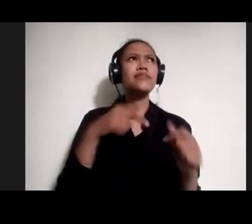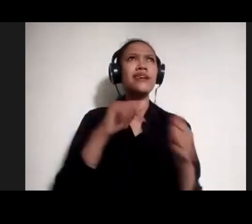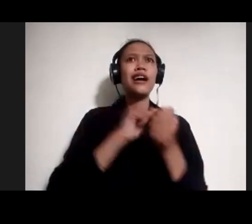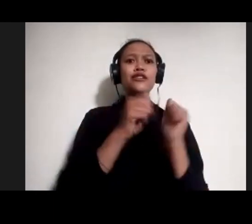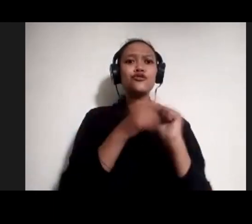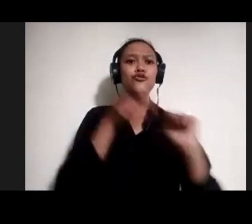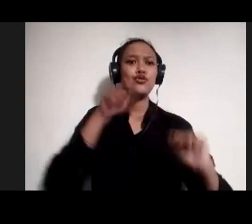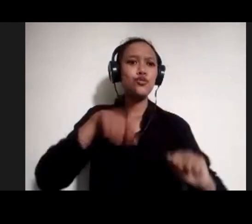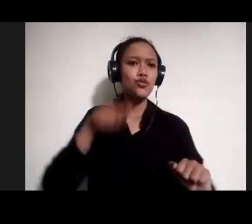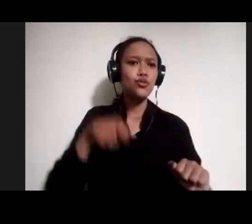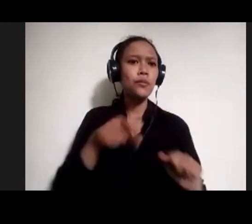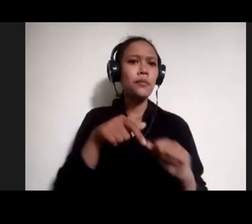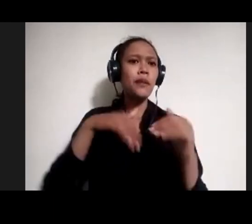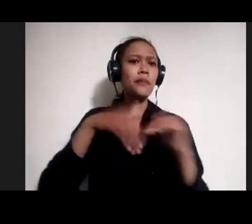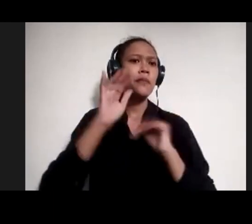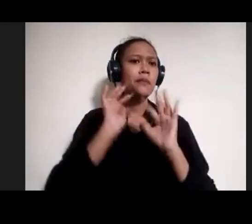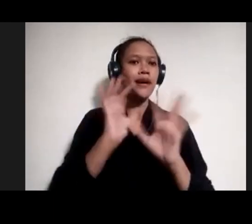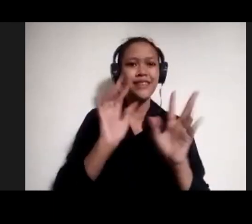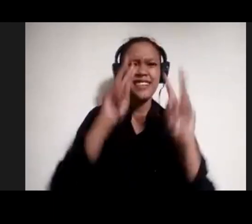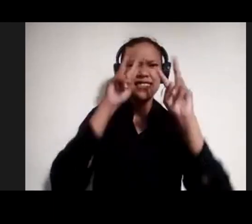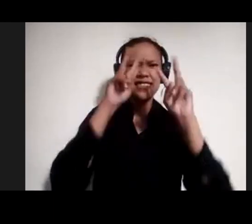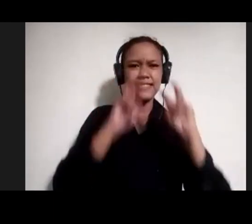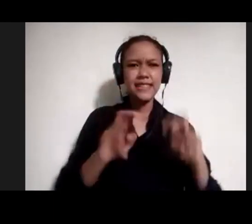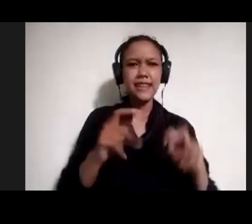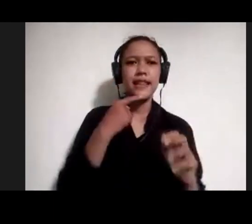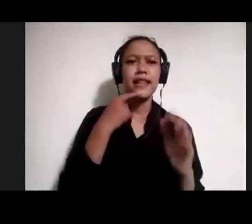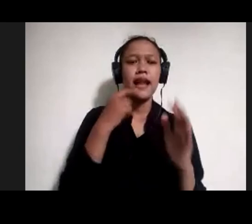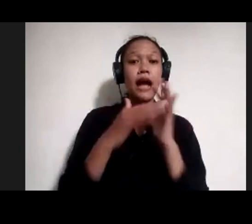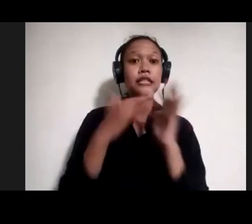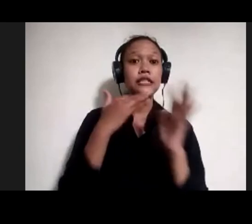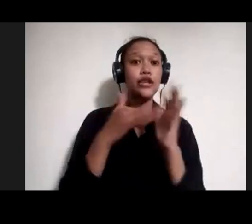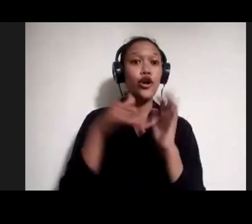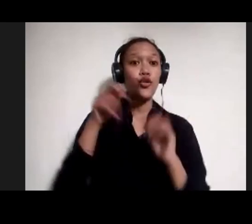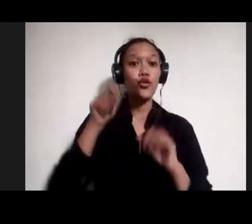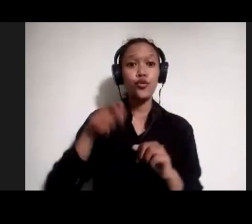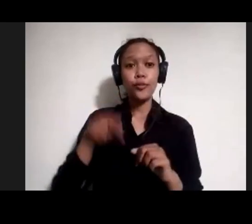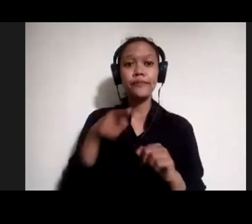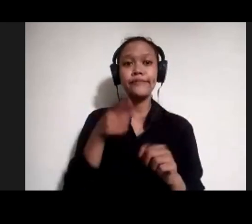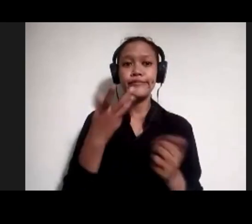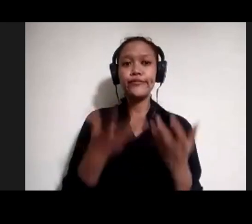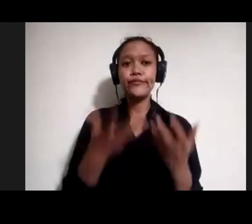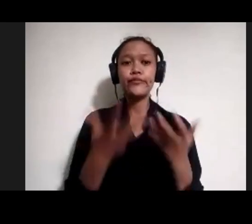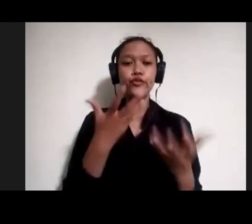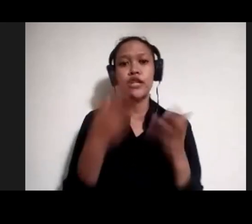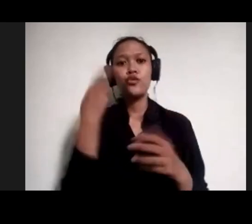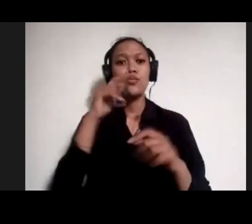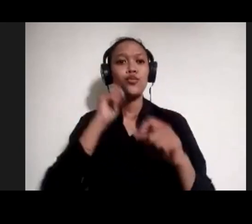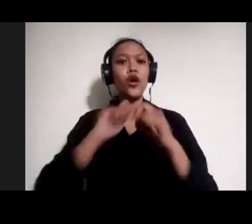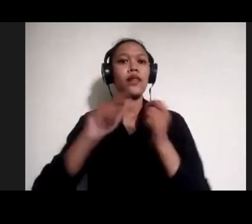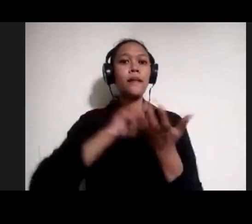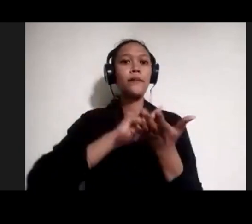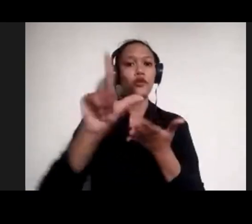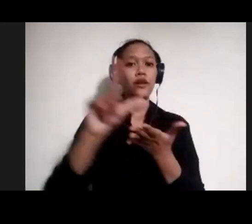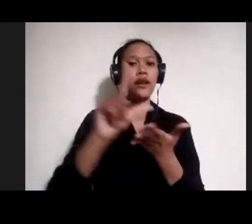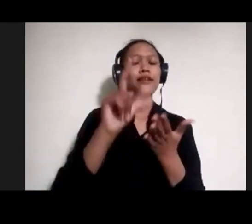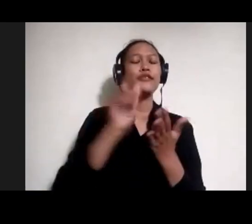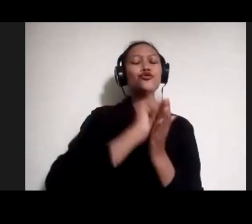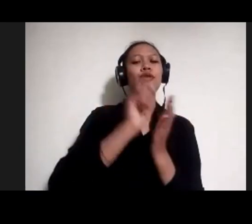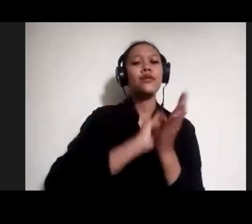riset-riset tentang kajian hukum itu, sangat mungkin juga dibikin laporan dalam bentuk jurnalis berdata.